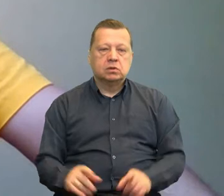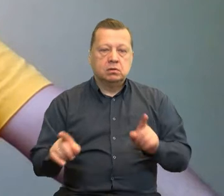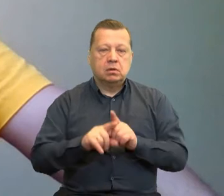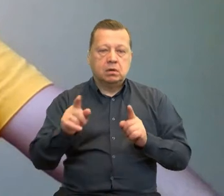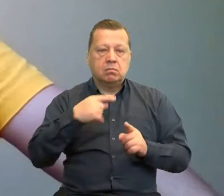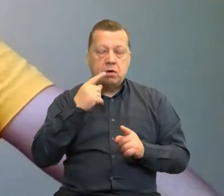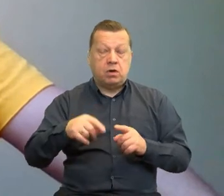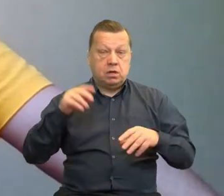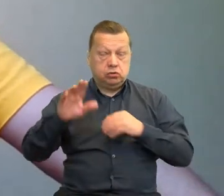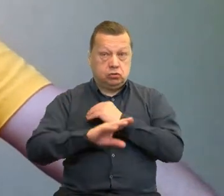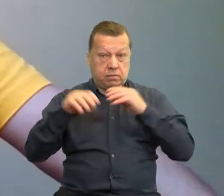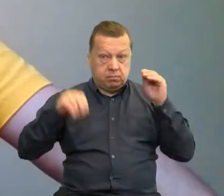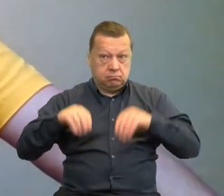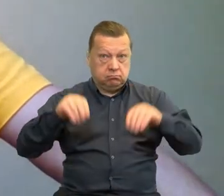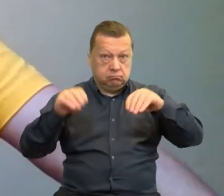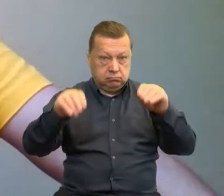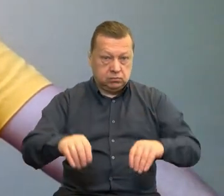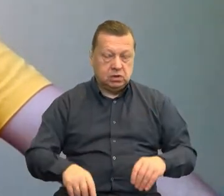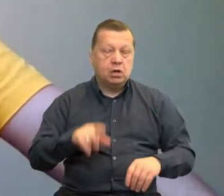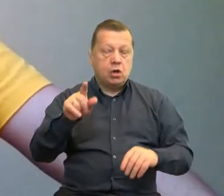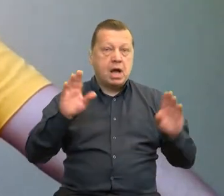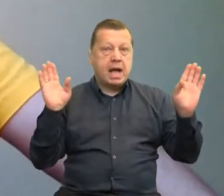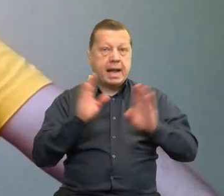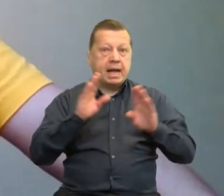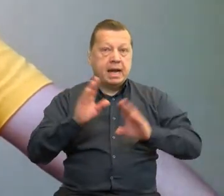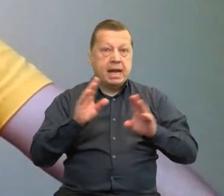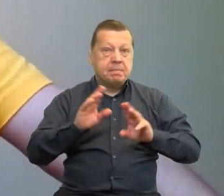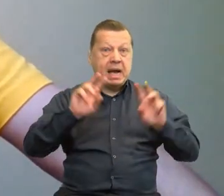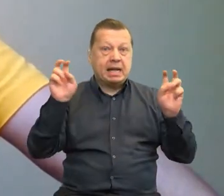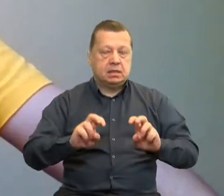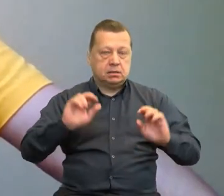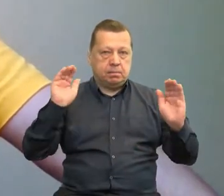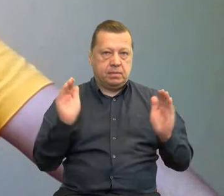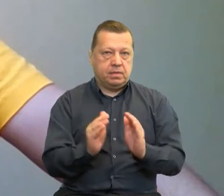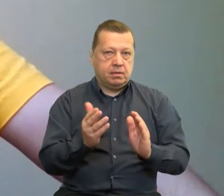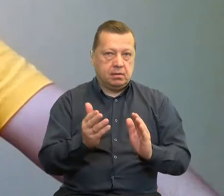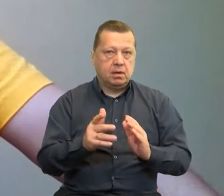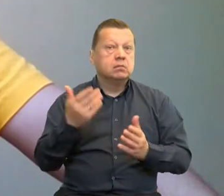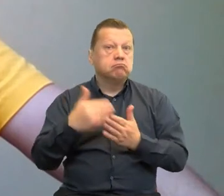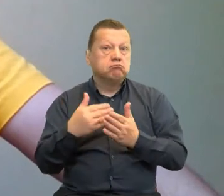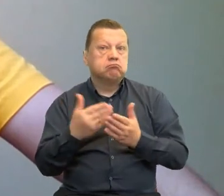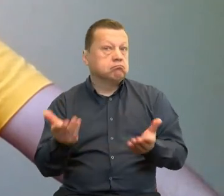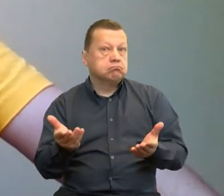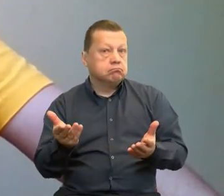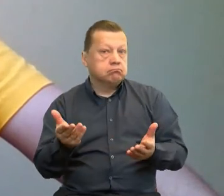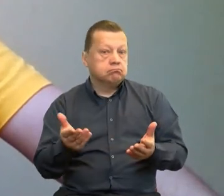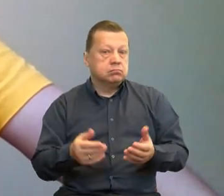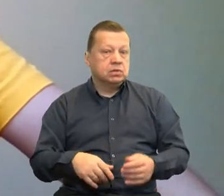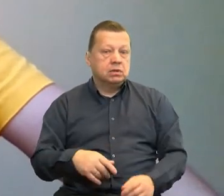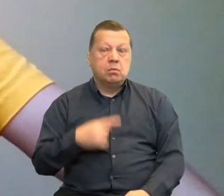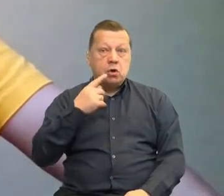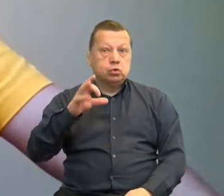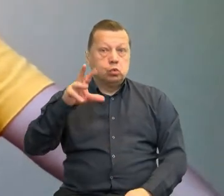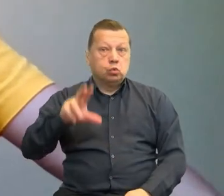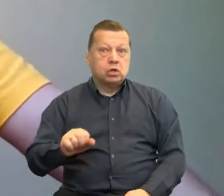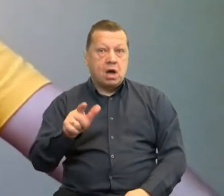zmniejszają skutki kryzysu klimatycznego, bo wpływają na zmniejszenie kwestii suszy na przykład,